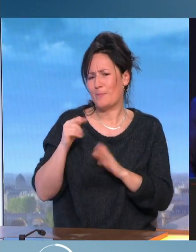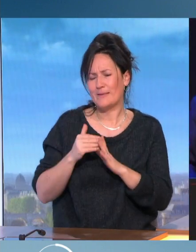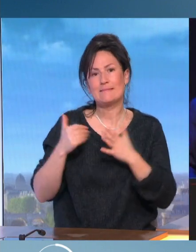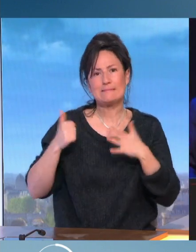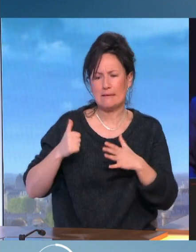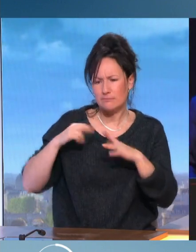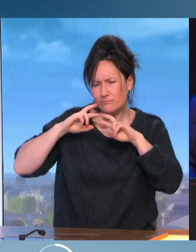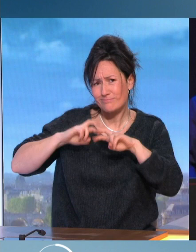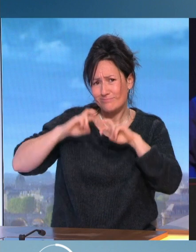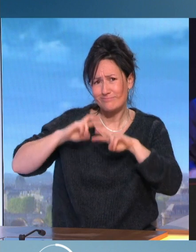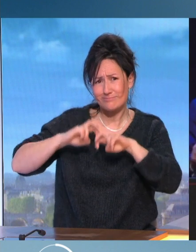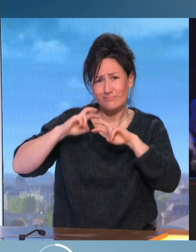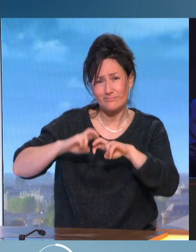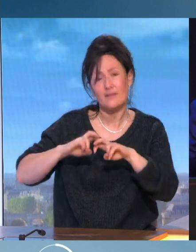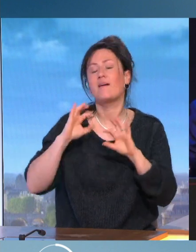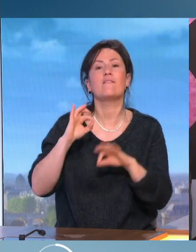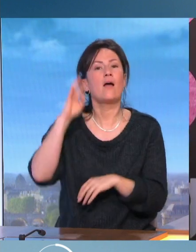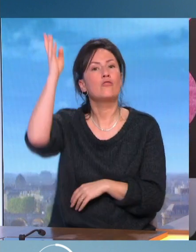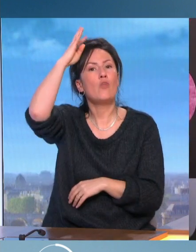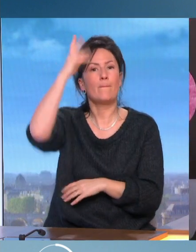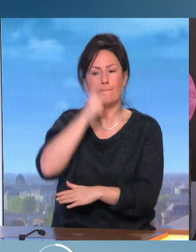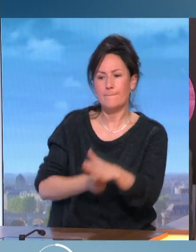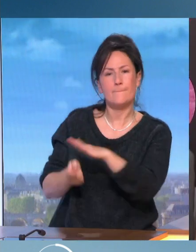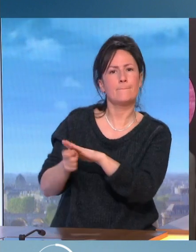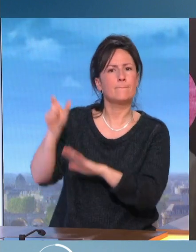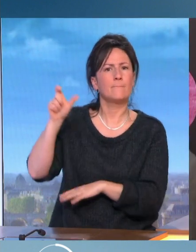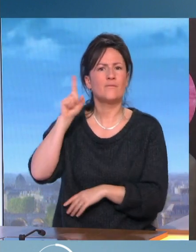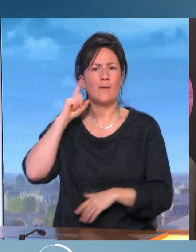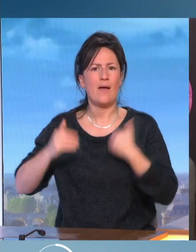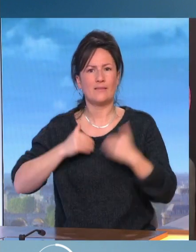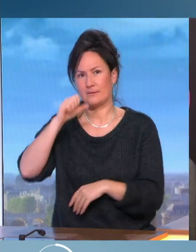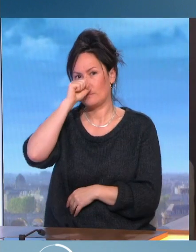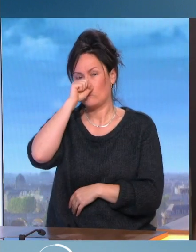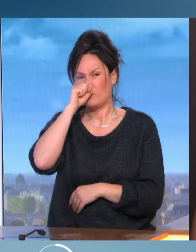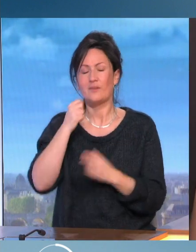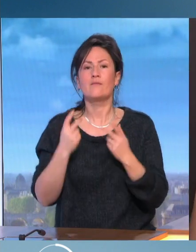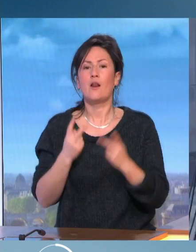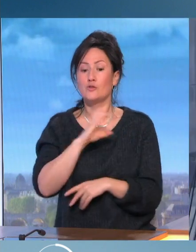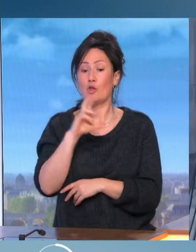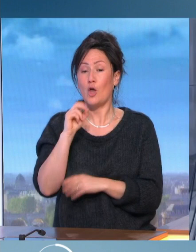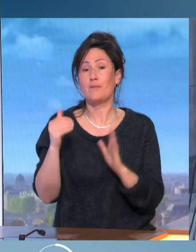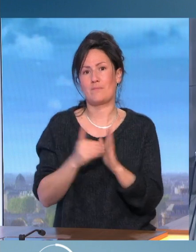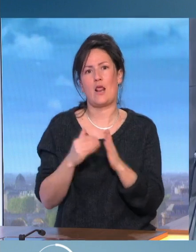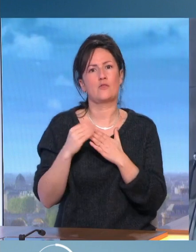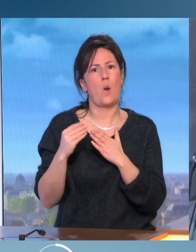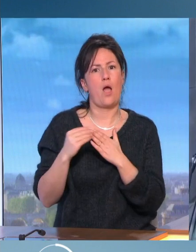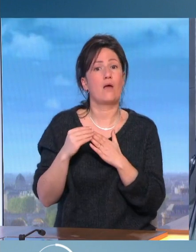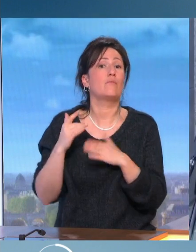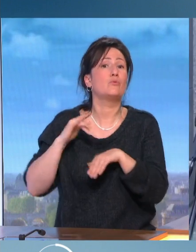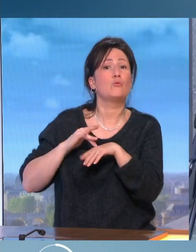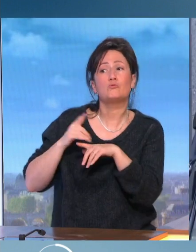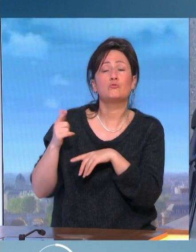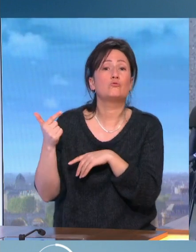un paiement que Donald Trump aurait fait à Stormy Daniels, un paiement de 130 000 dollars à cette ancienne actrice pornographique avec qui il aurait eu une relation